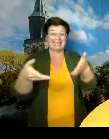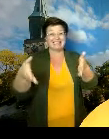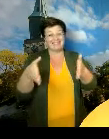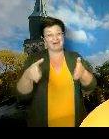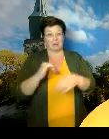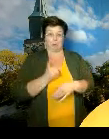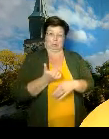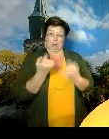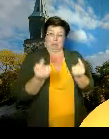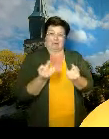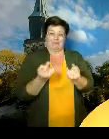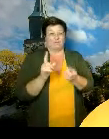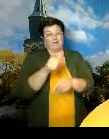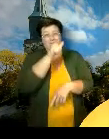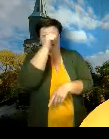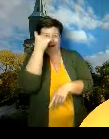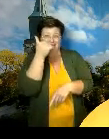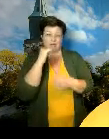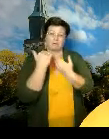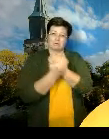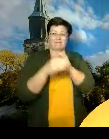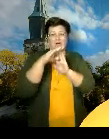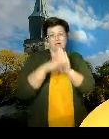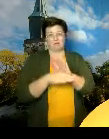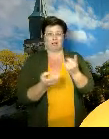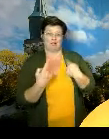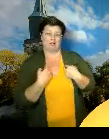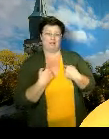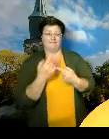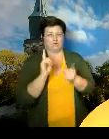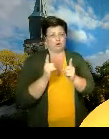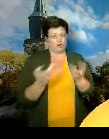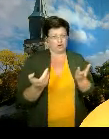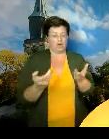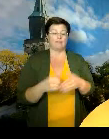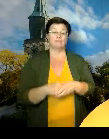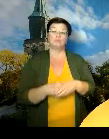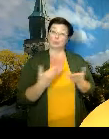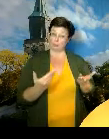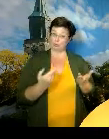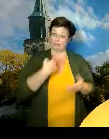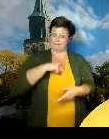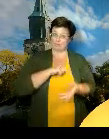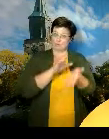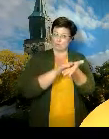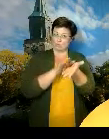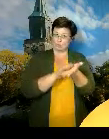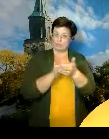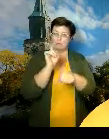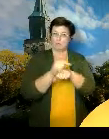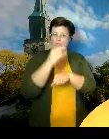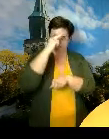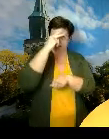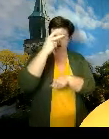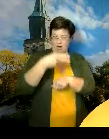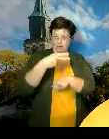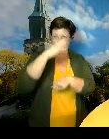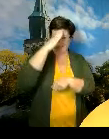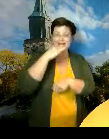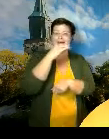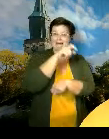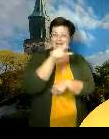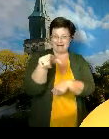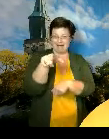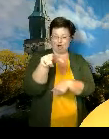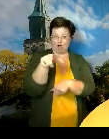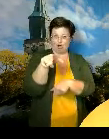tavoin kuin järjestetyissä yleisötilaisuuksissa. Nyt suositellaan, että yli 20 henkilön suuruisia